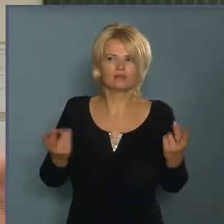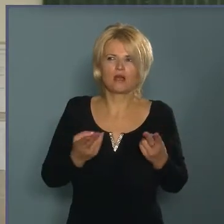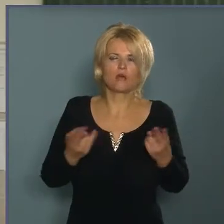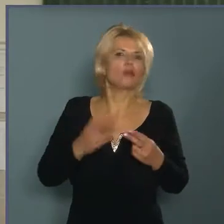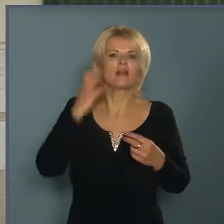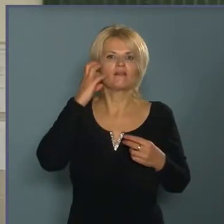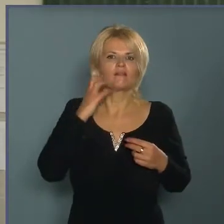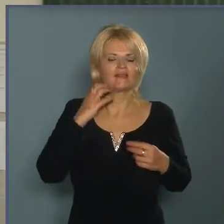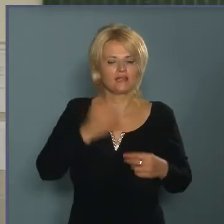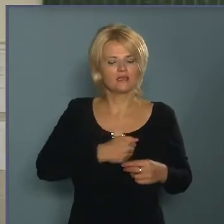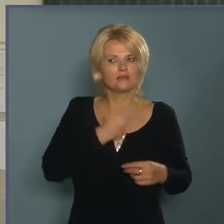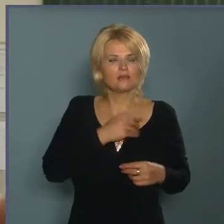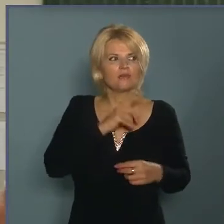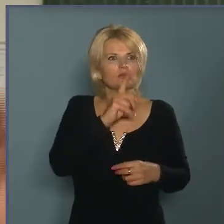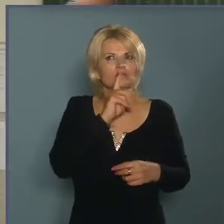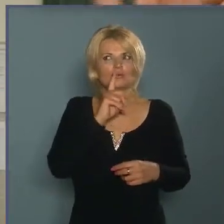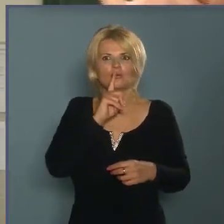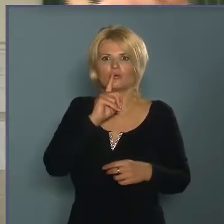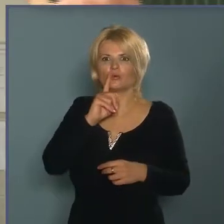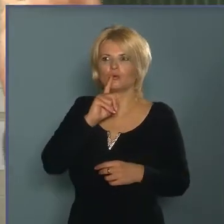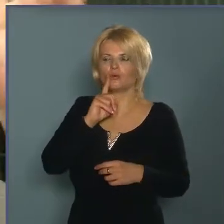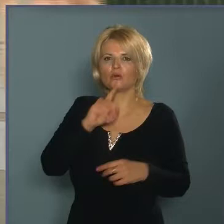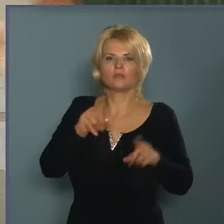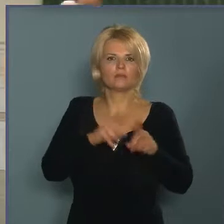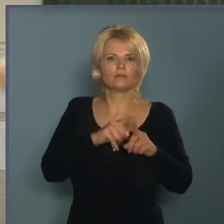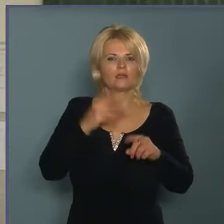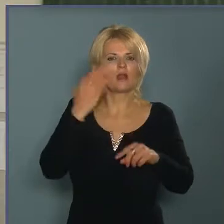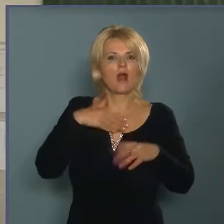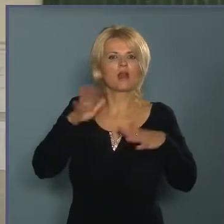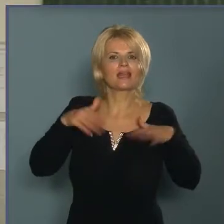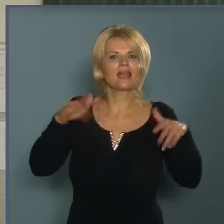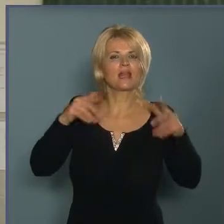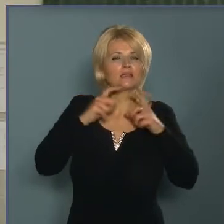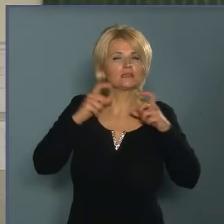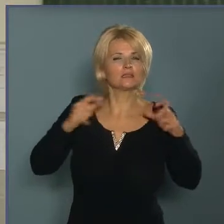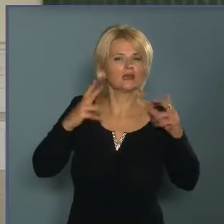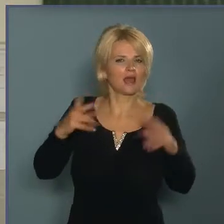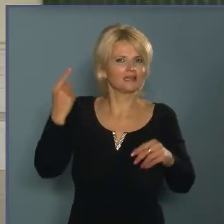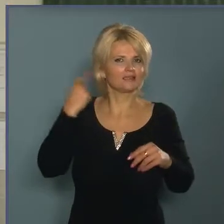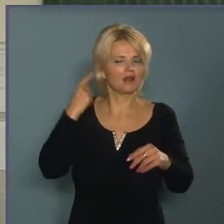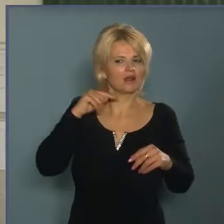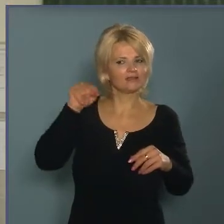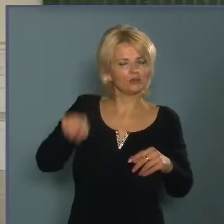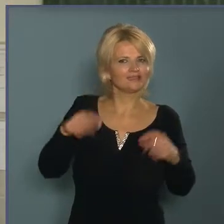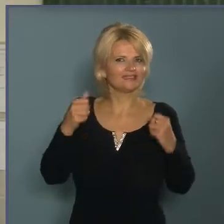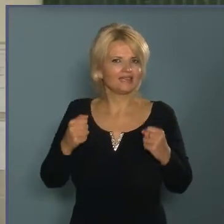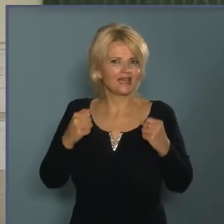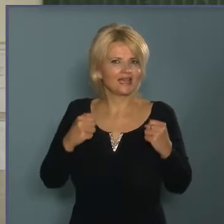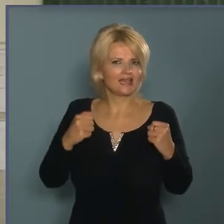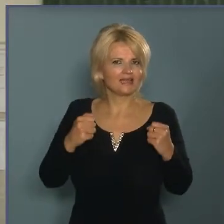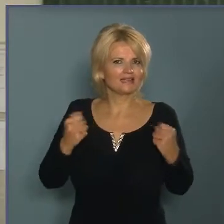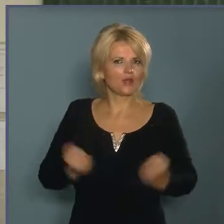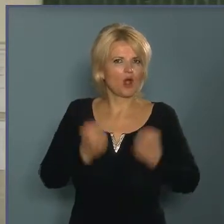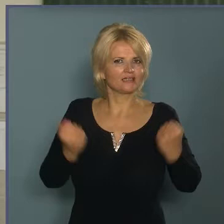egy vidéki iskolában olyan csönd van, mint hogyha egy légynek az ümégését meg lehetne hallani. Ott nehezebb